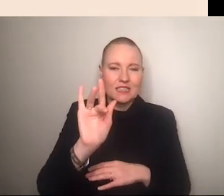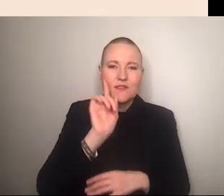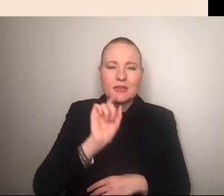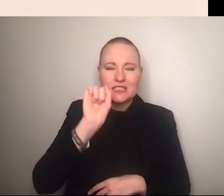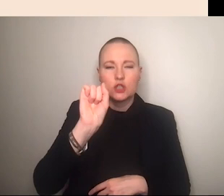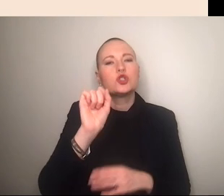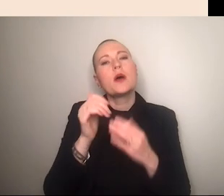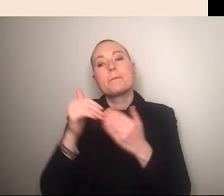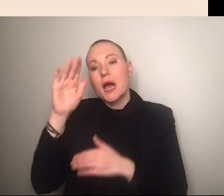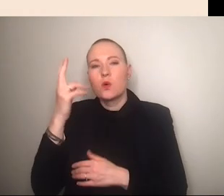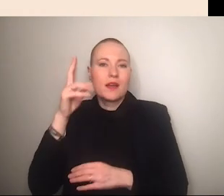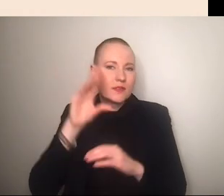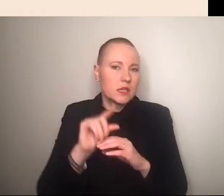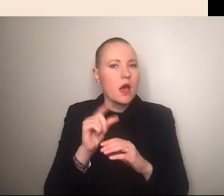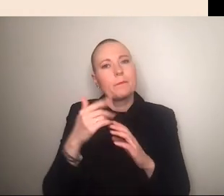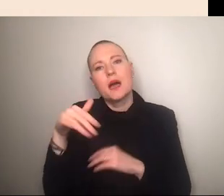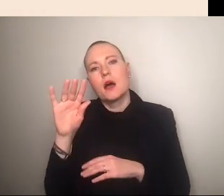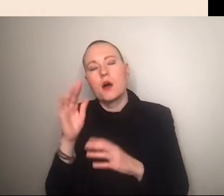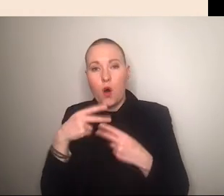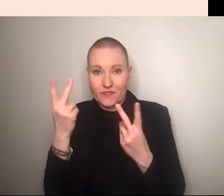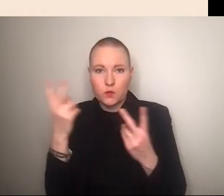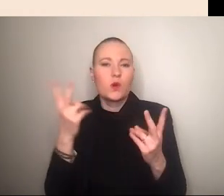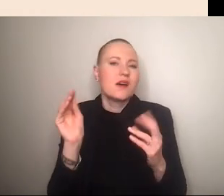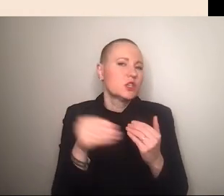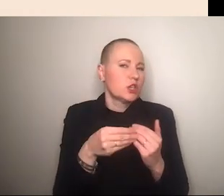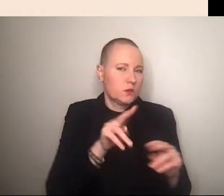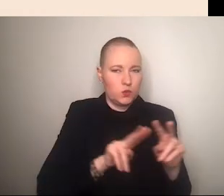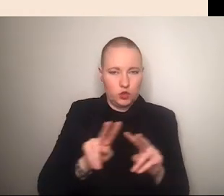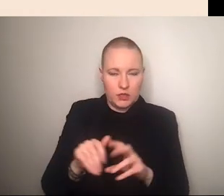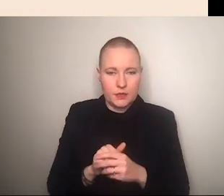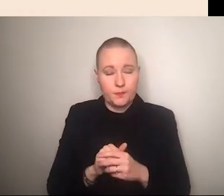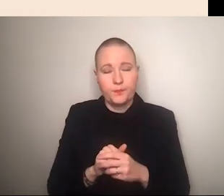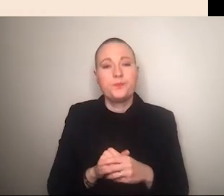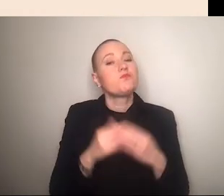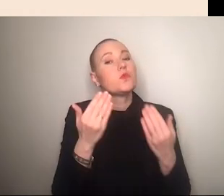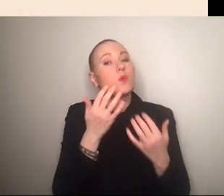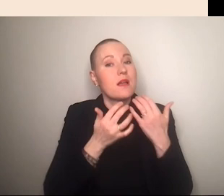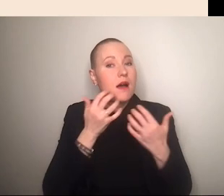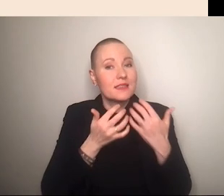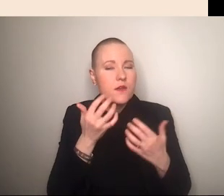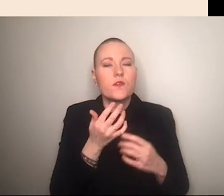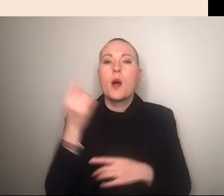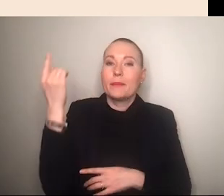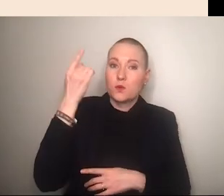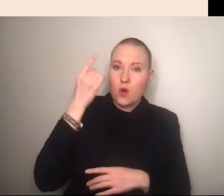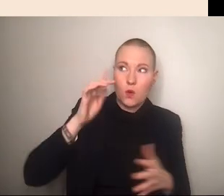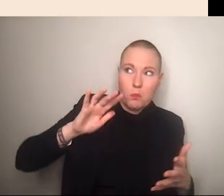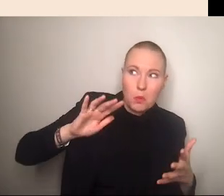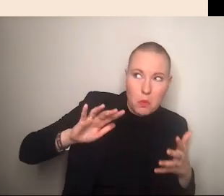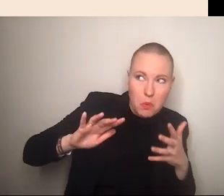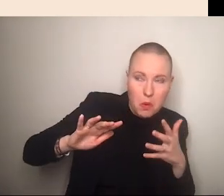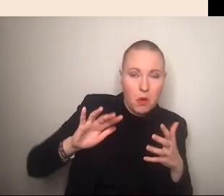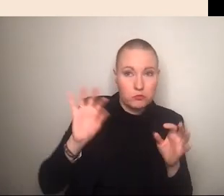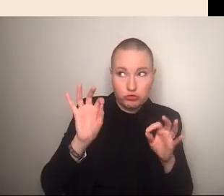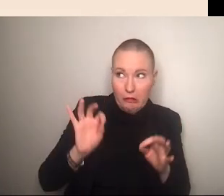bei diesen narrativen ist es eben auch so dass eben nicht nur dieses bedrohungsszenario hervorgerufen wird